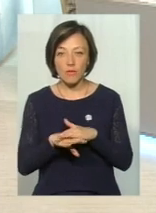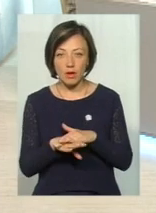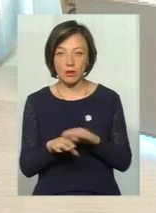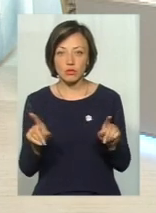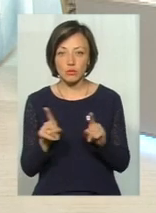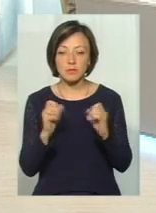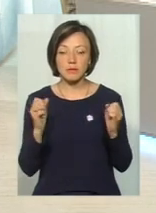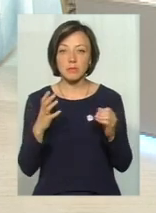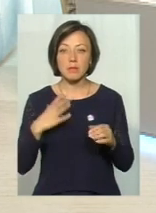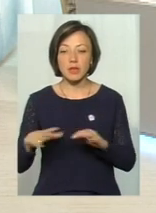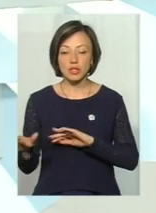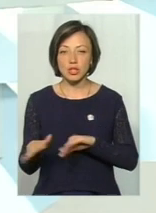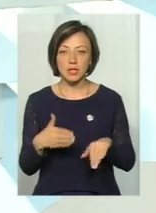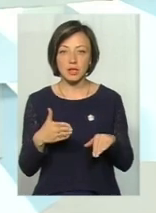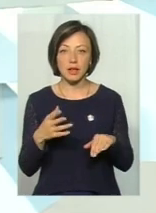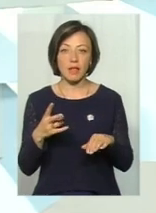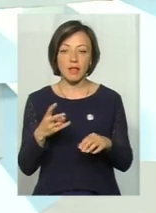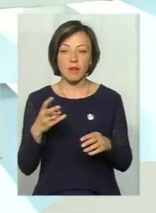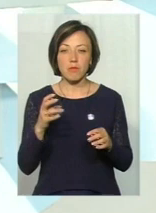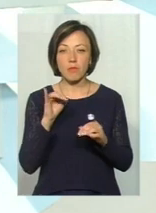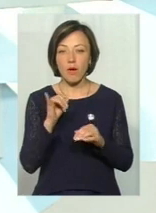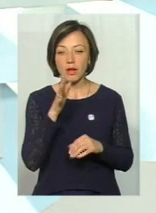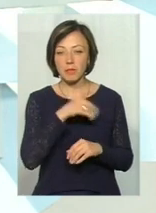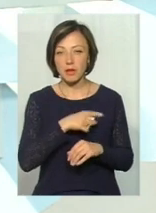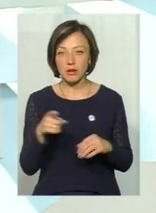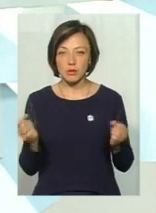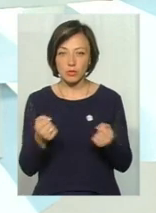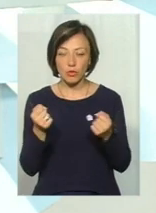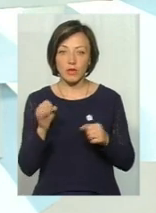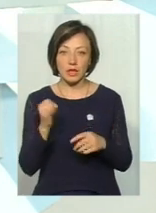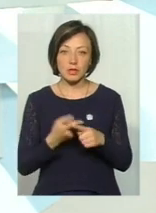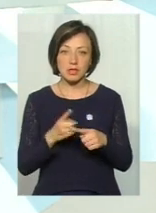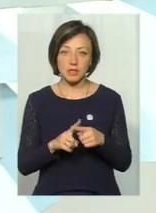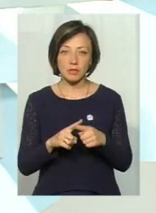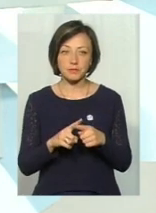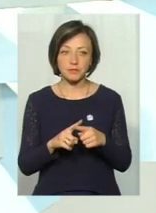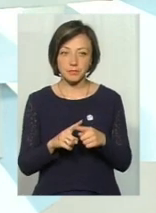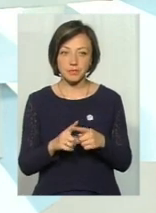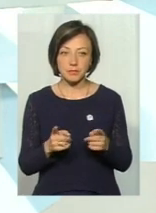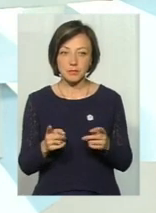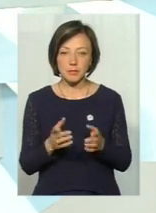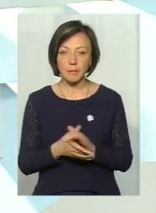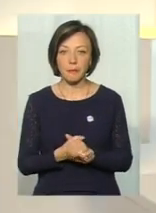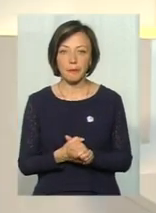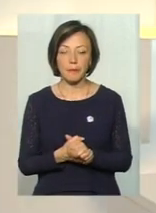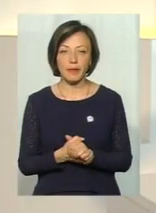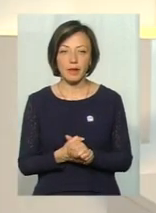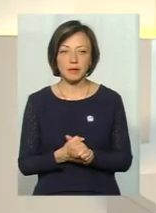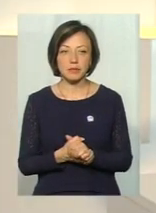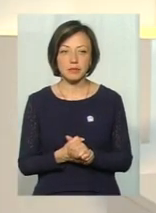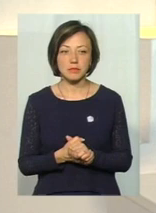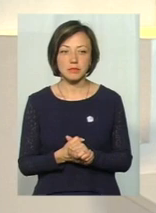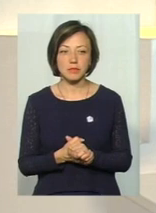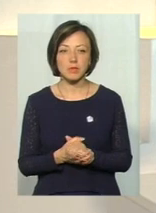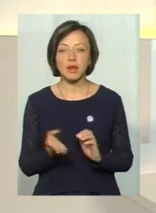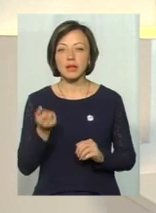для того, щоб пережити несприятливий період зимовий, тому що це холоднокровні тварини. От в нас є